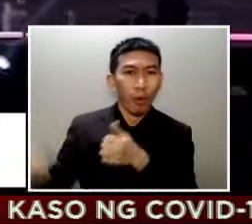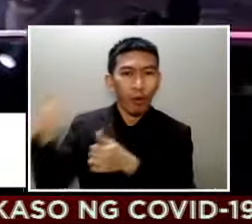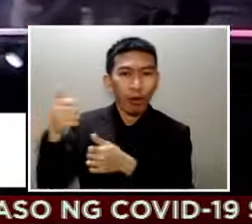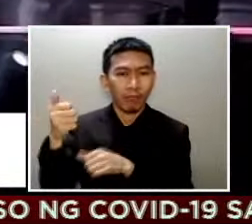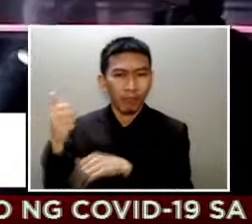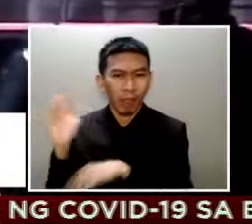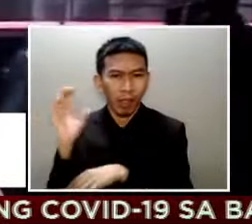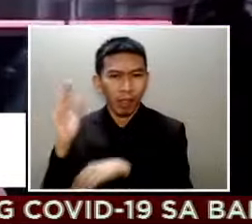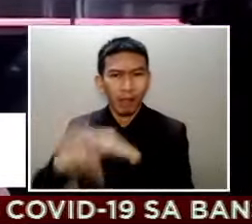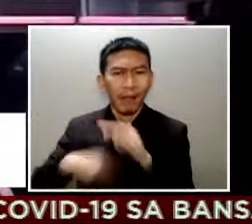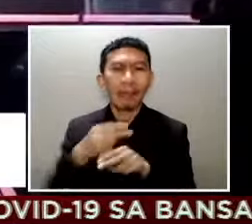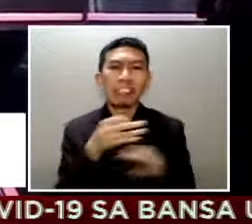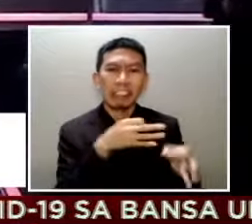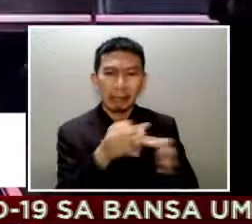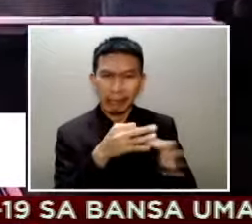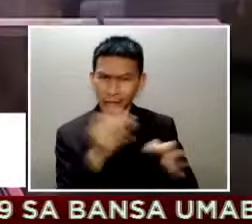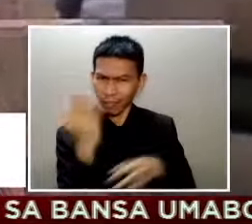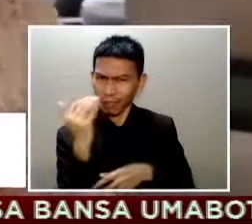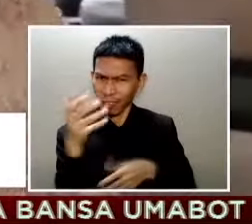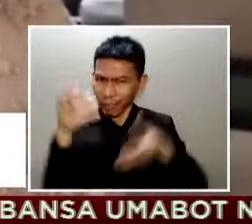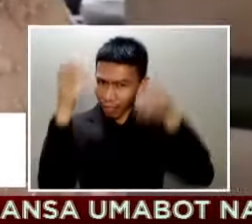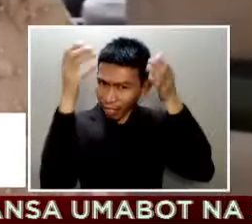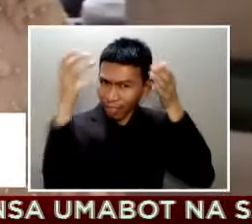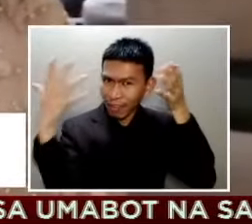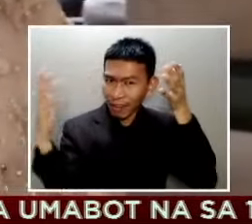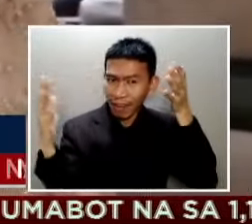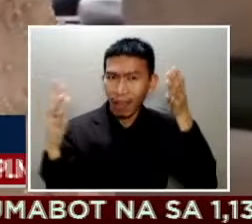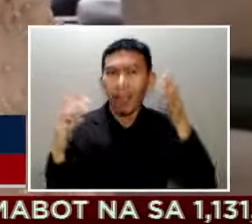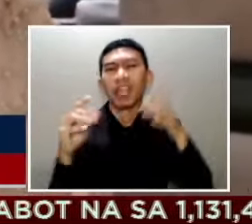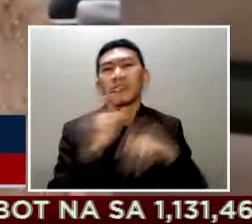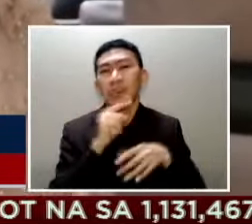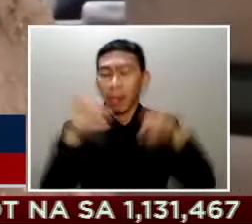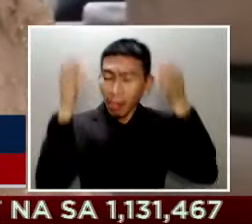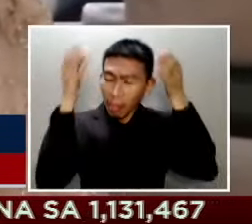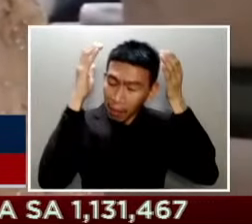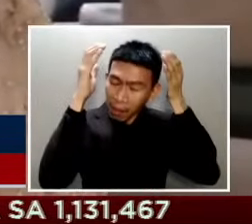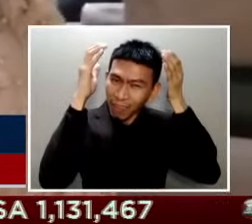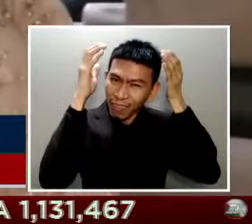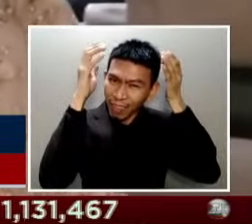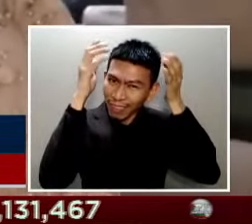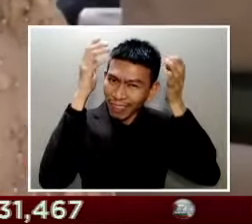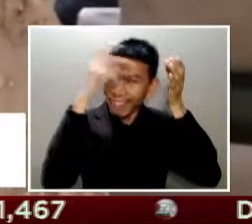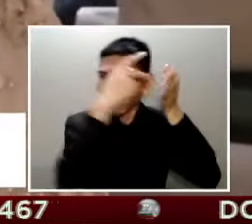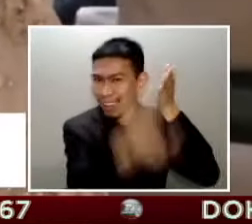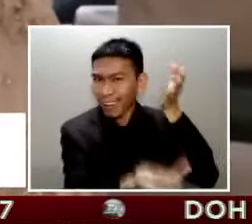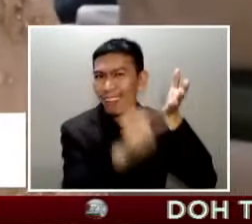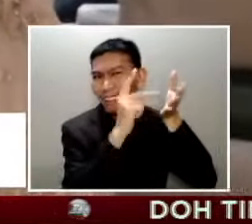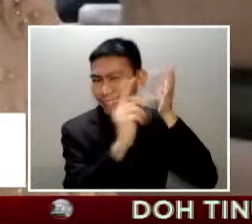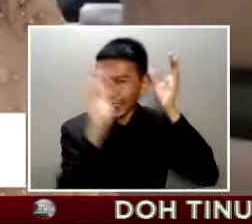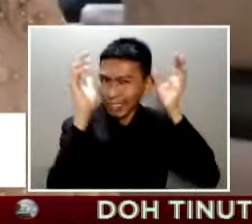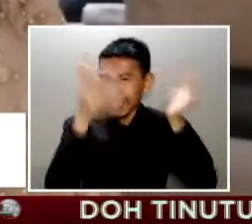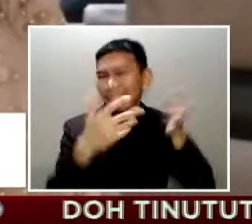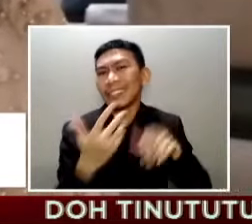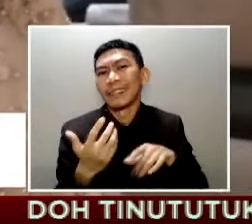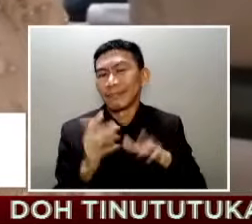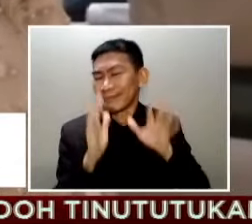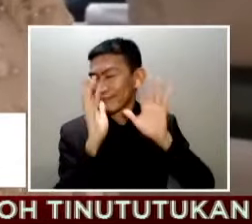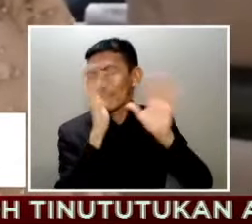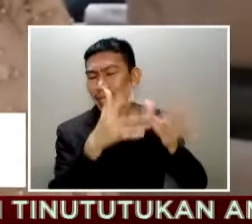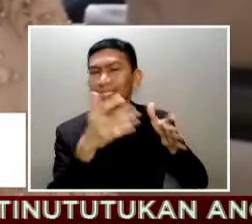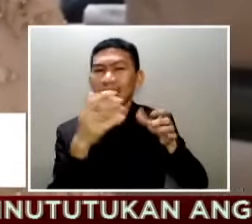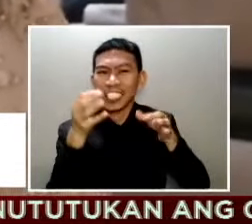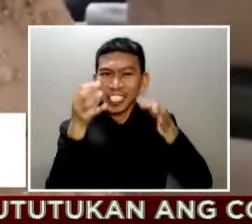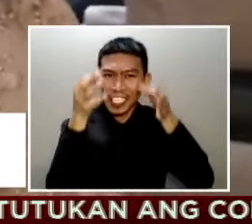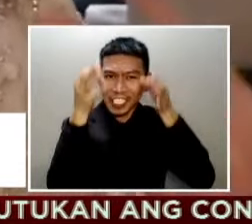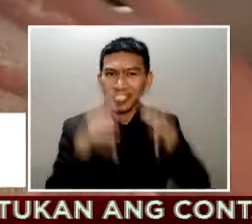nawawalang headpiece. completely nahuhulog. So it was hard for her to wear it. So we decided na kung